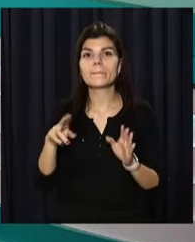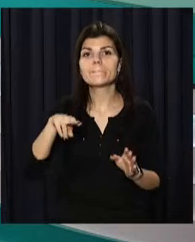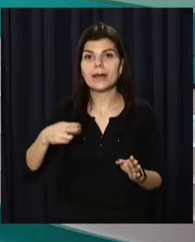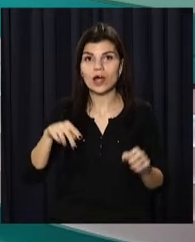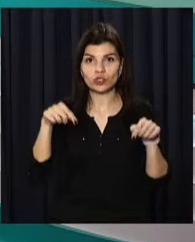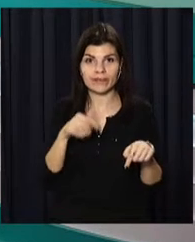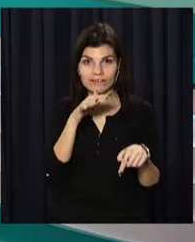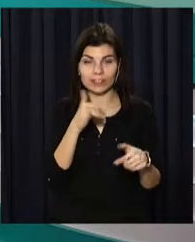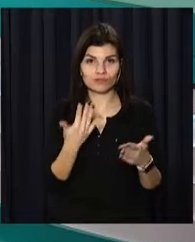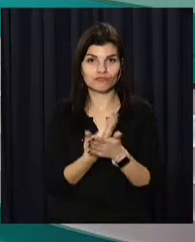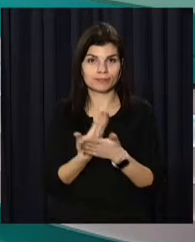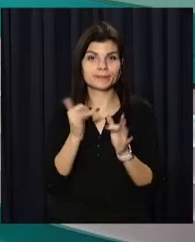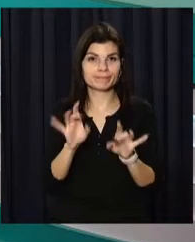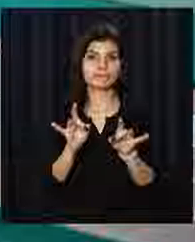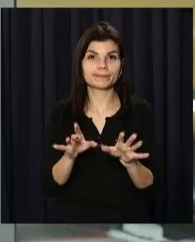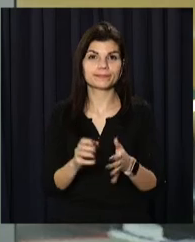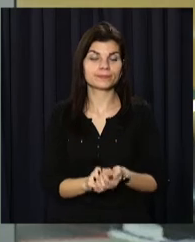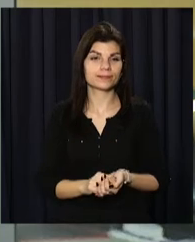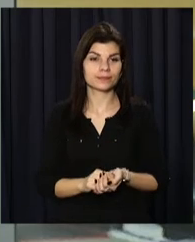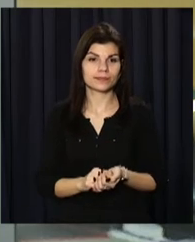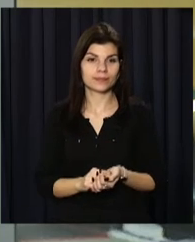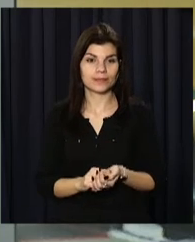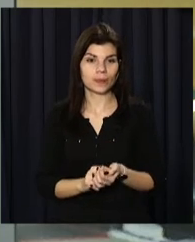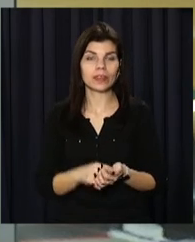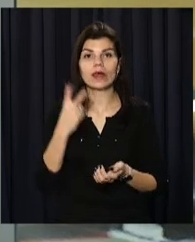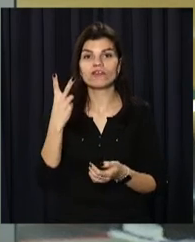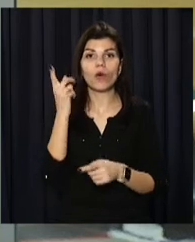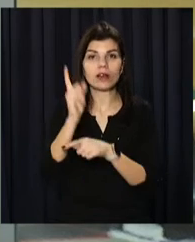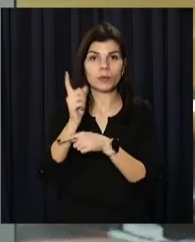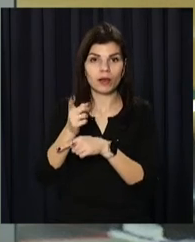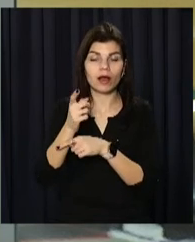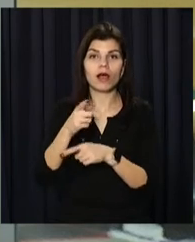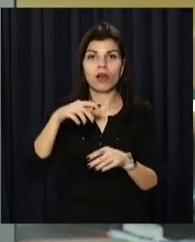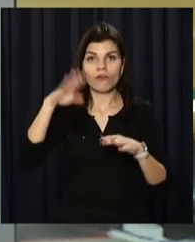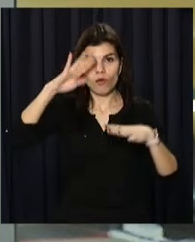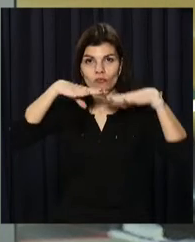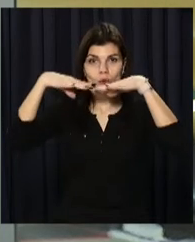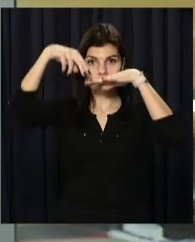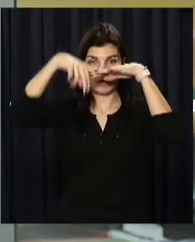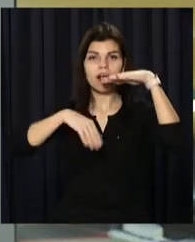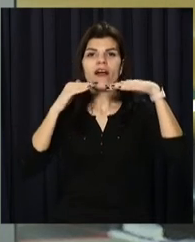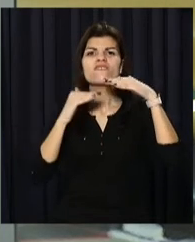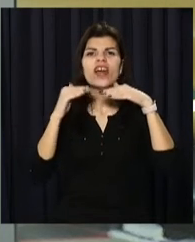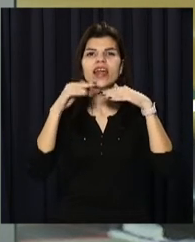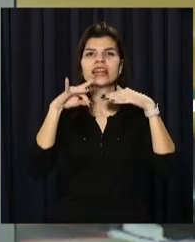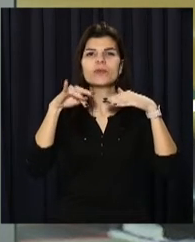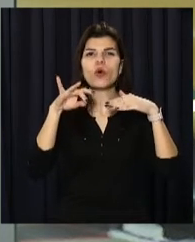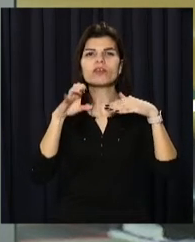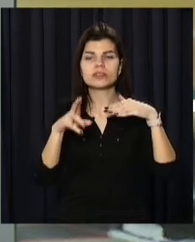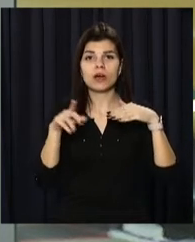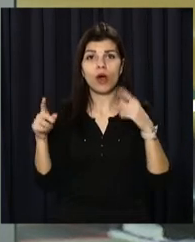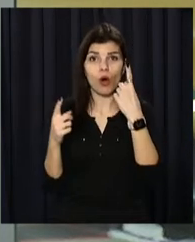п'ятниці на цю годину – далі у випуску. Двоє рибалок провалилися під літ у Верхньодніпровську. Один з них